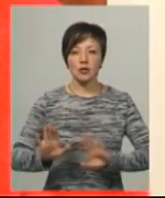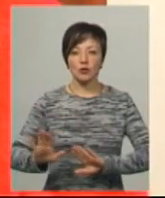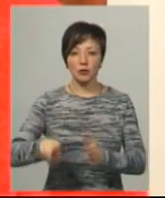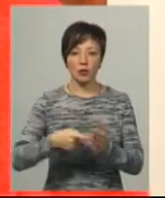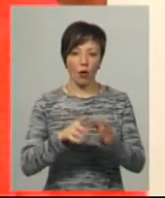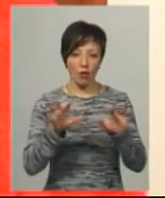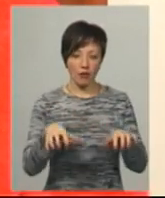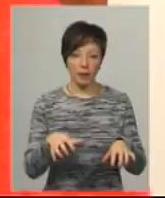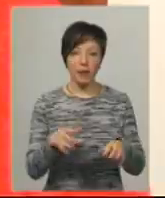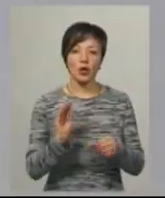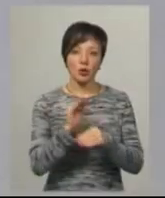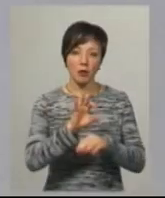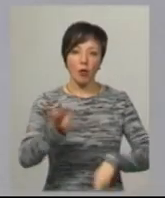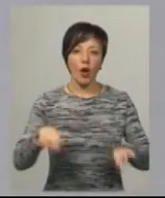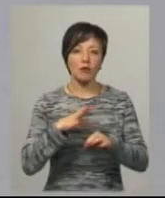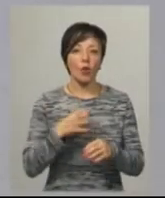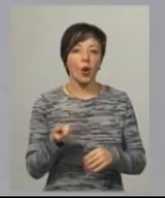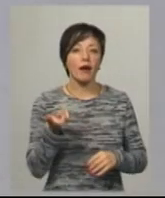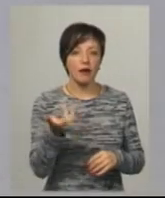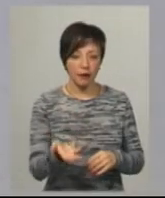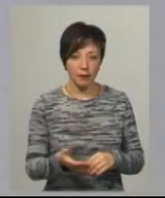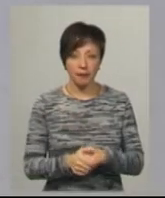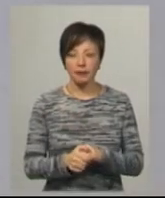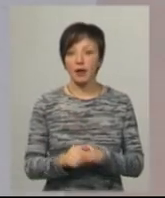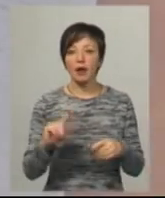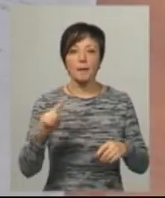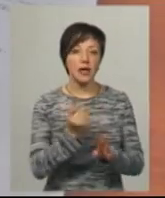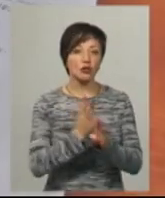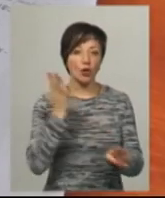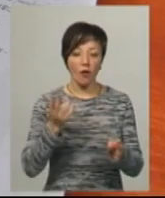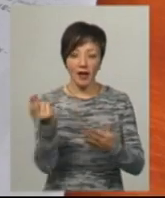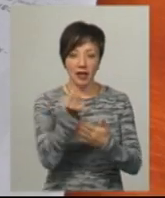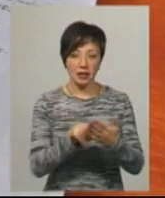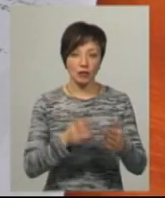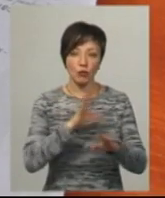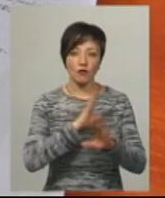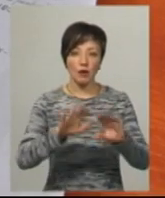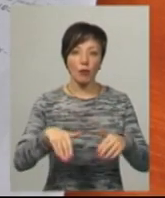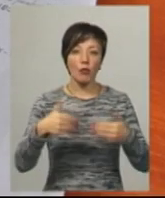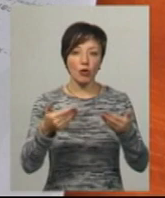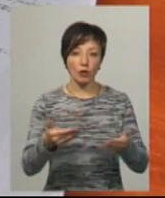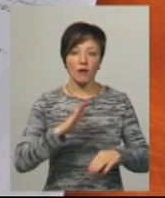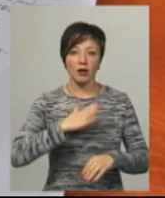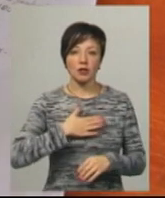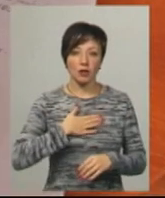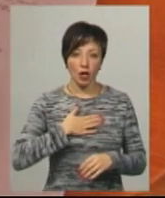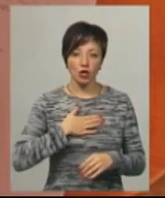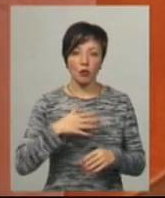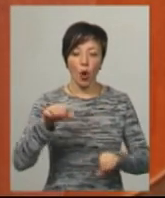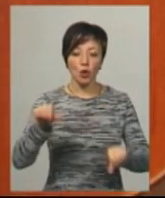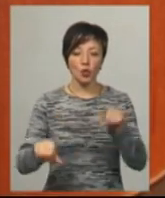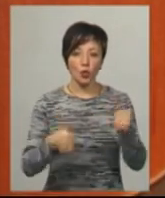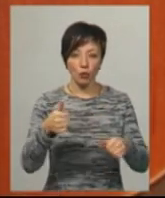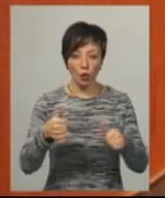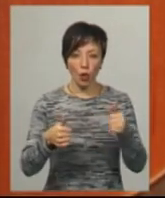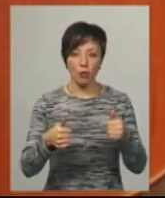Ольга Бобіна. Додає, проєктів було кілька. Першочерговий ескіз був запропонований нашим скульптором